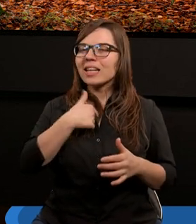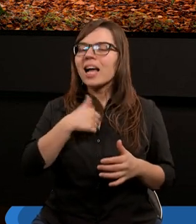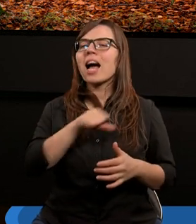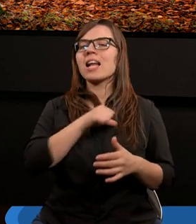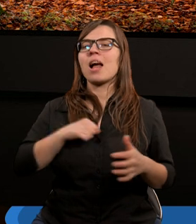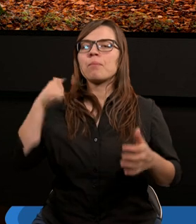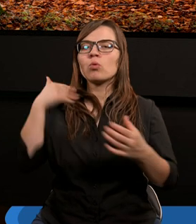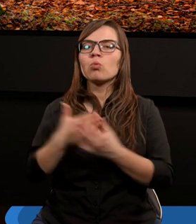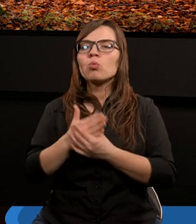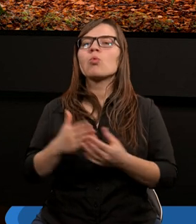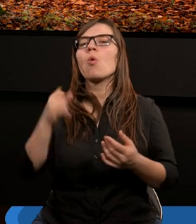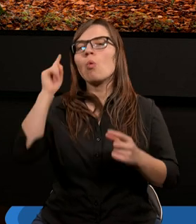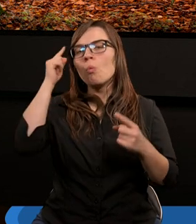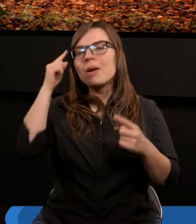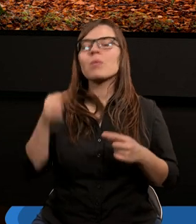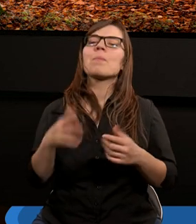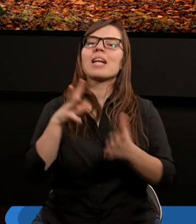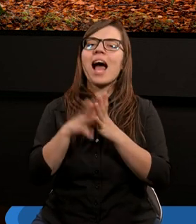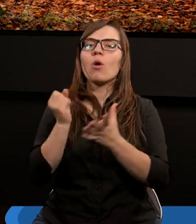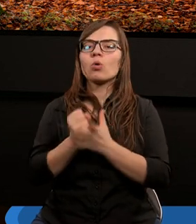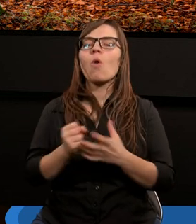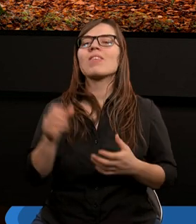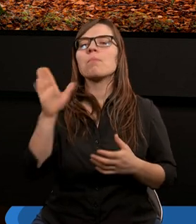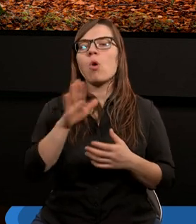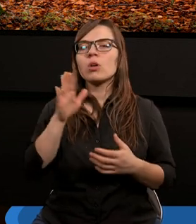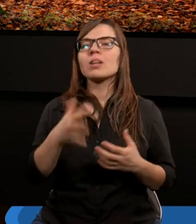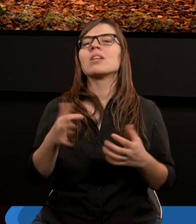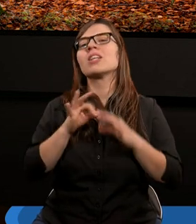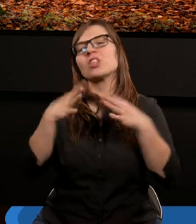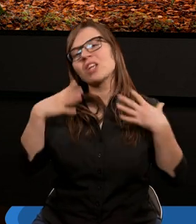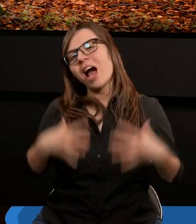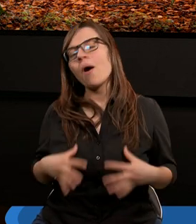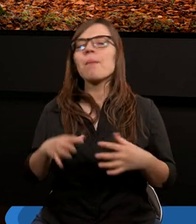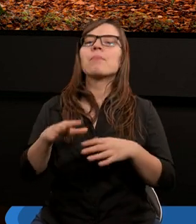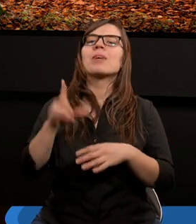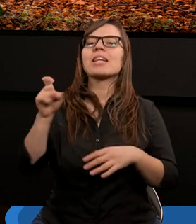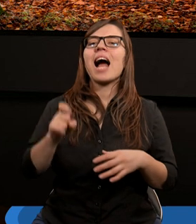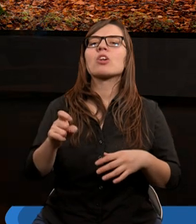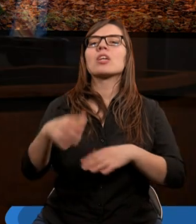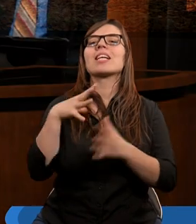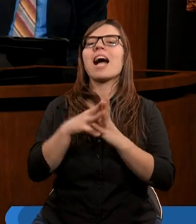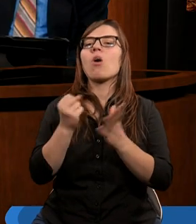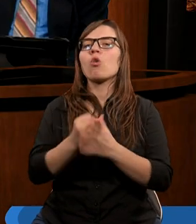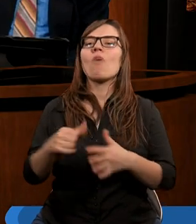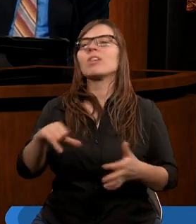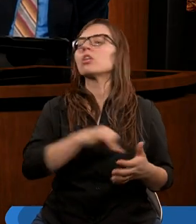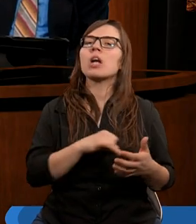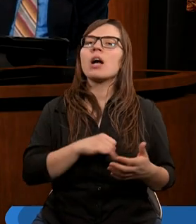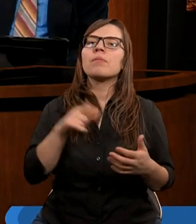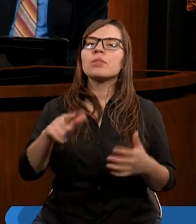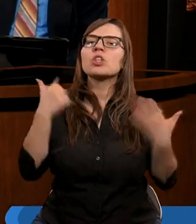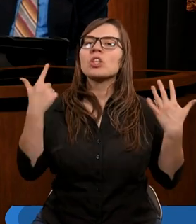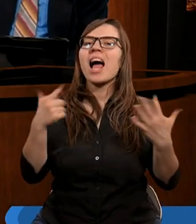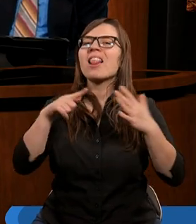sam służę umysłem zakonowi Bożemu. Chciałem zejść zakonowi grzechu. Tak sobie pomyślałem.